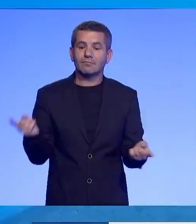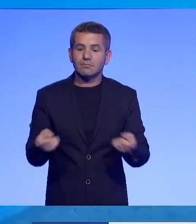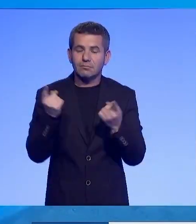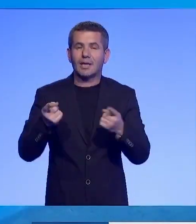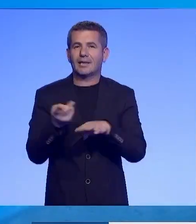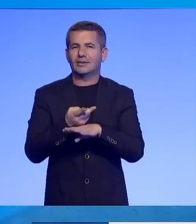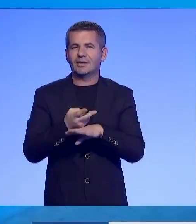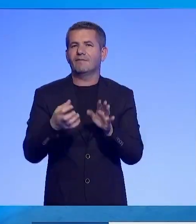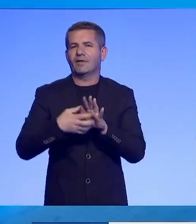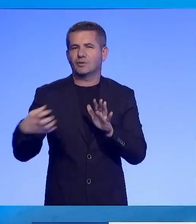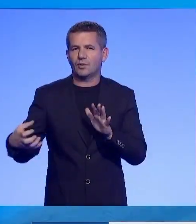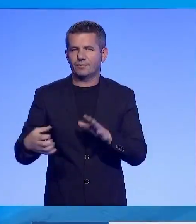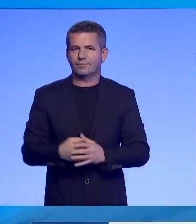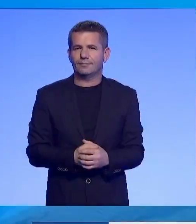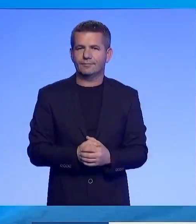shteteve intensifikot.